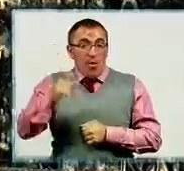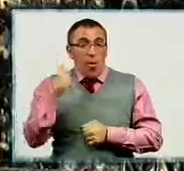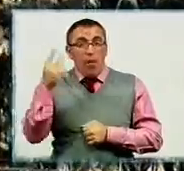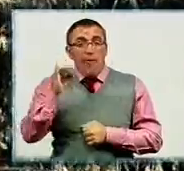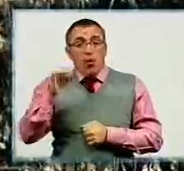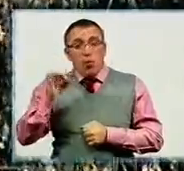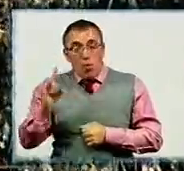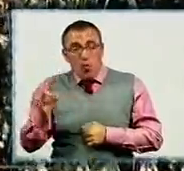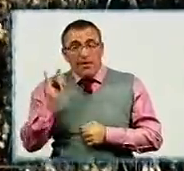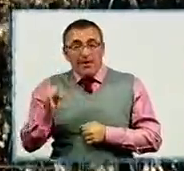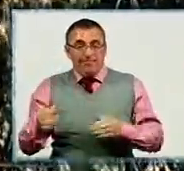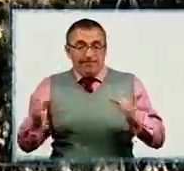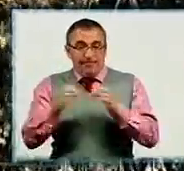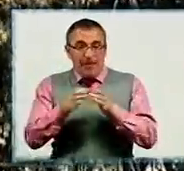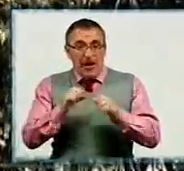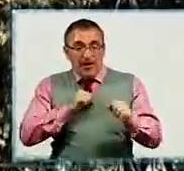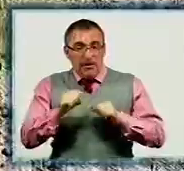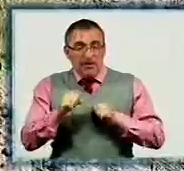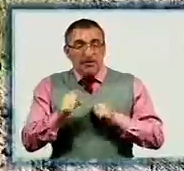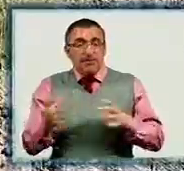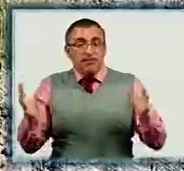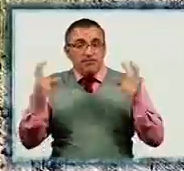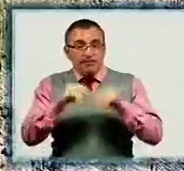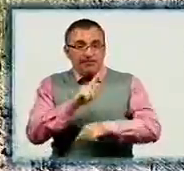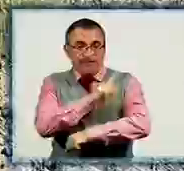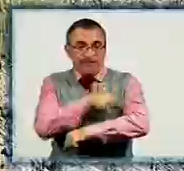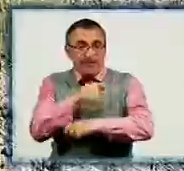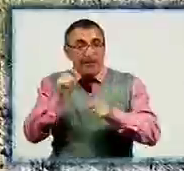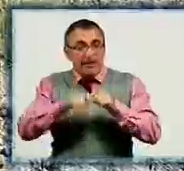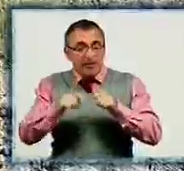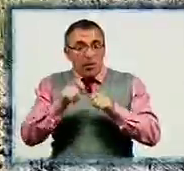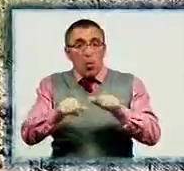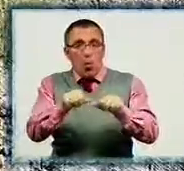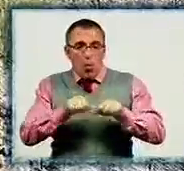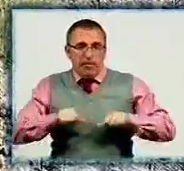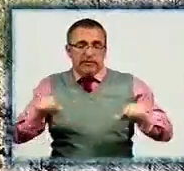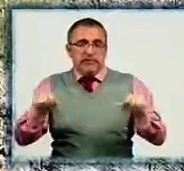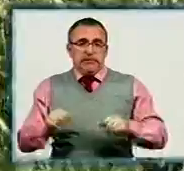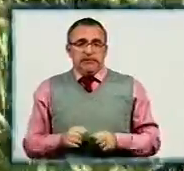районним адміністраціям створити спільно з фітосанітарною інспекцією комісії.